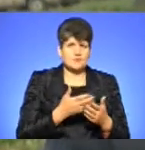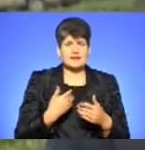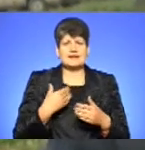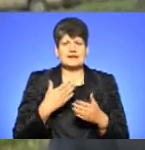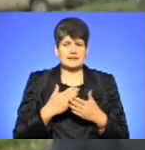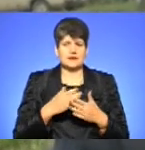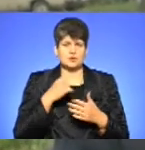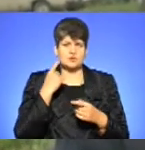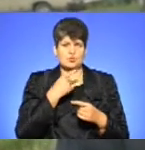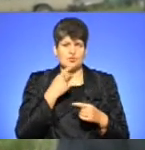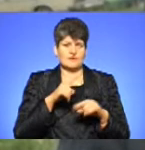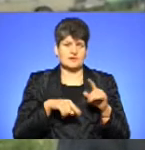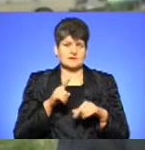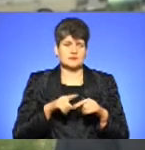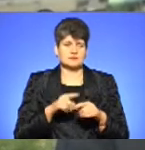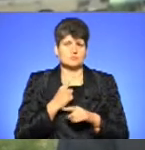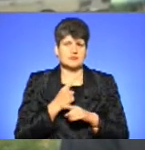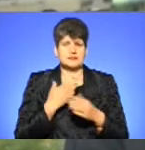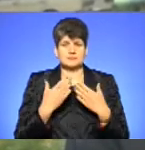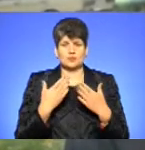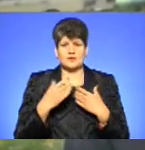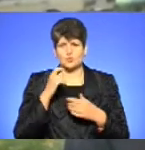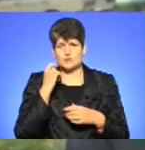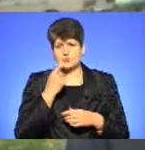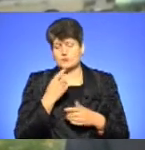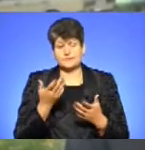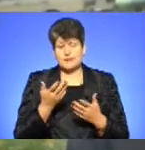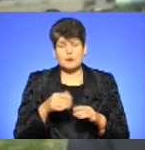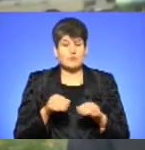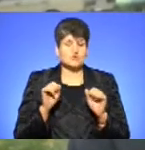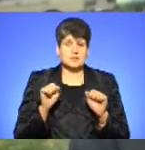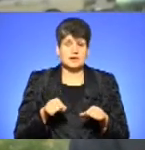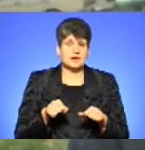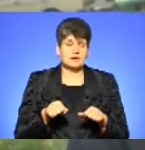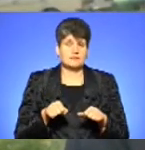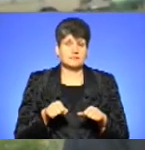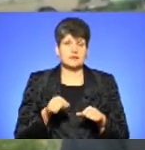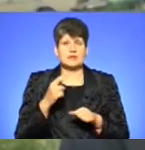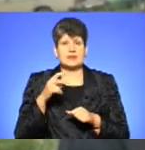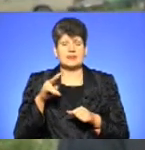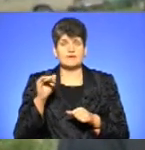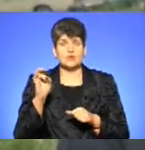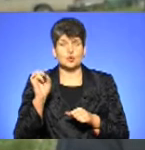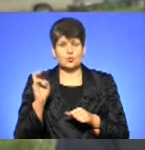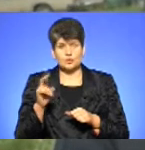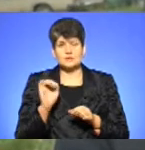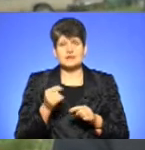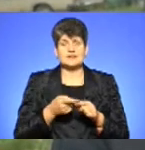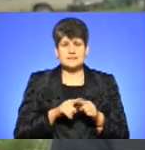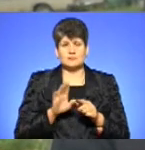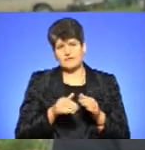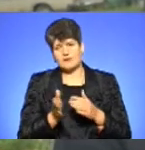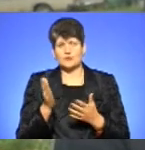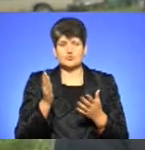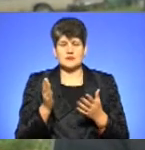рідною, заборонити їй спілкуватися українською мовою. Ну, можливо, там Хливнюк, чи ще хтось якось буде це викручувати, але